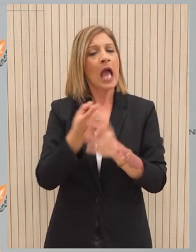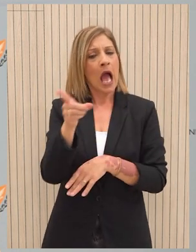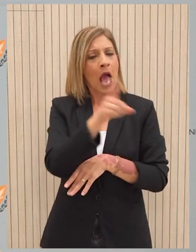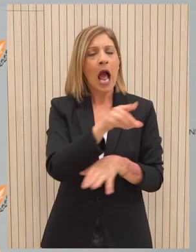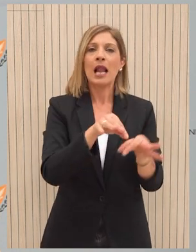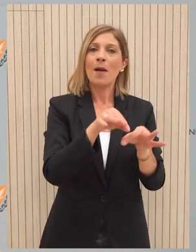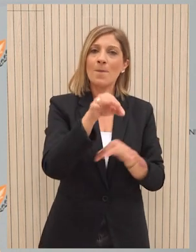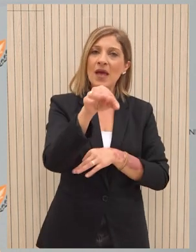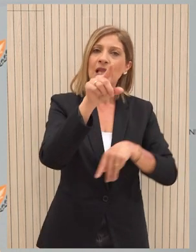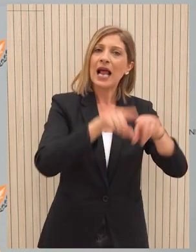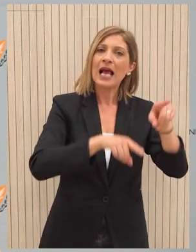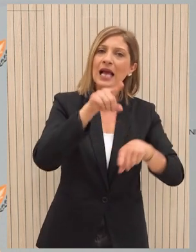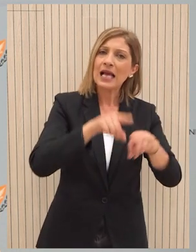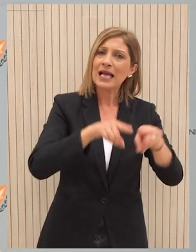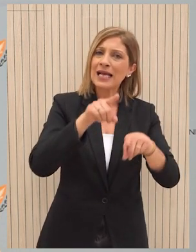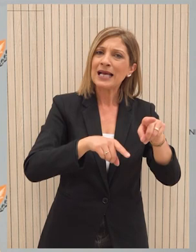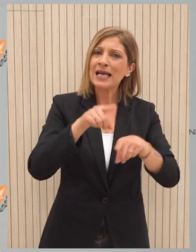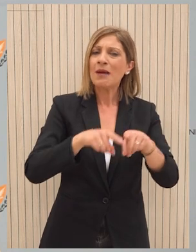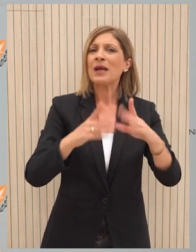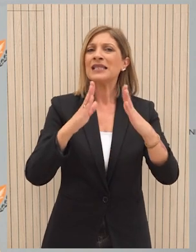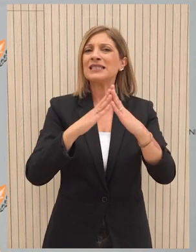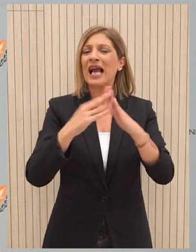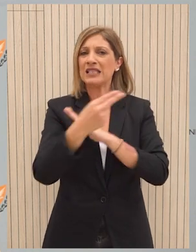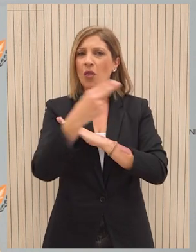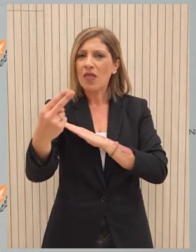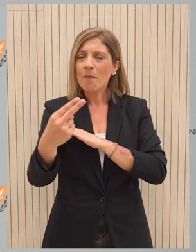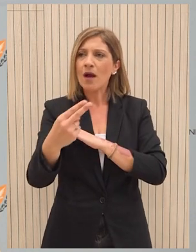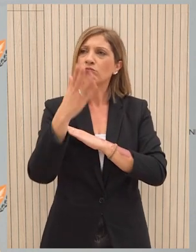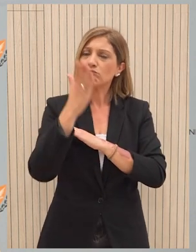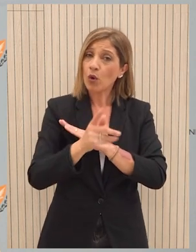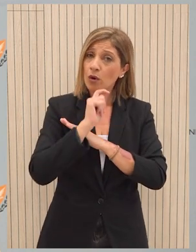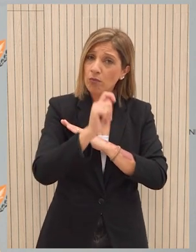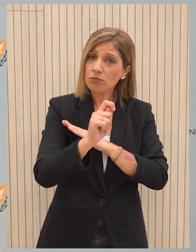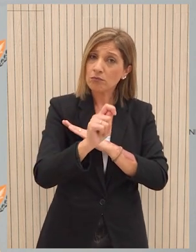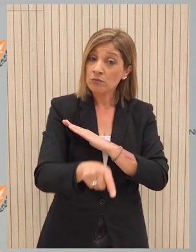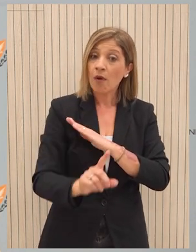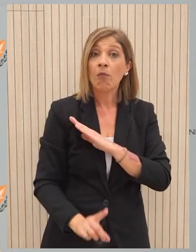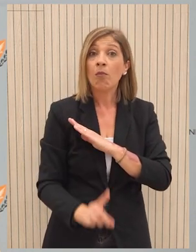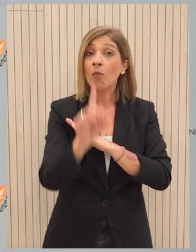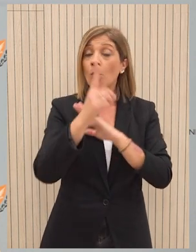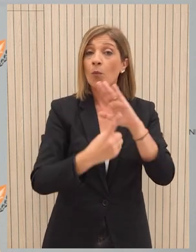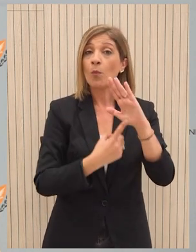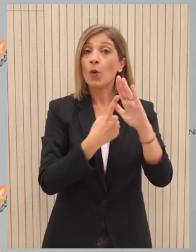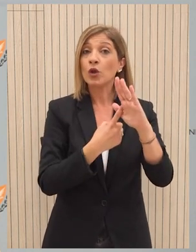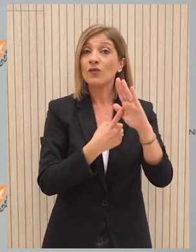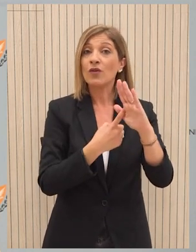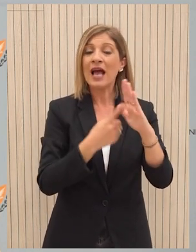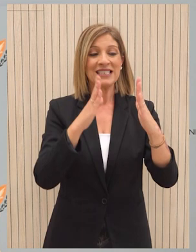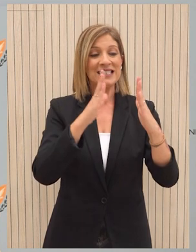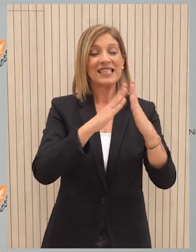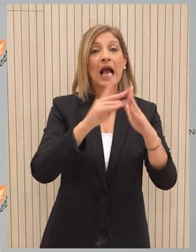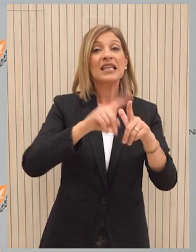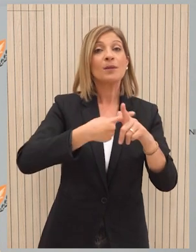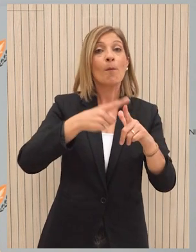μέτρα, τα οποία κάποια εξ αυτών, ειδικά της στεγαστικής πολιτικής που οφείλουμε να επισημάνουμε ότι είναι η πρώτη φορά που γίνεται μια τέτοια στεγαστική